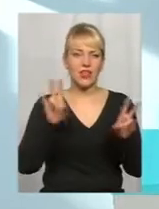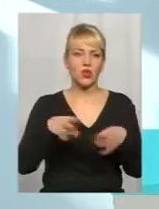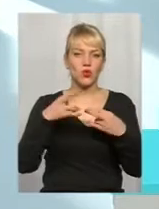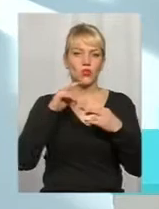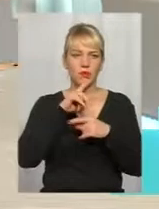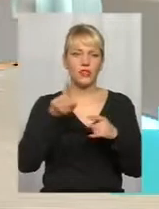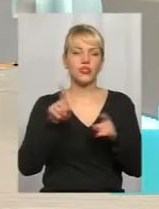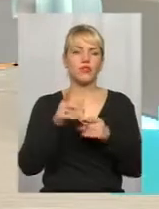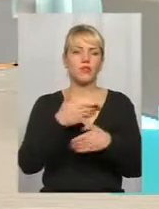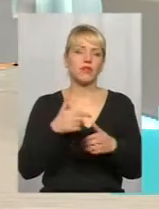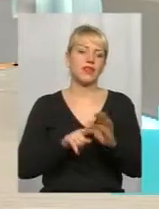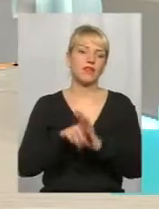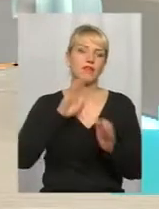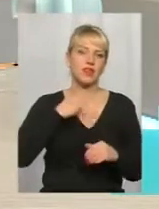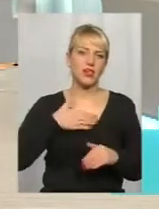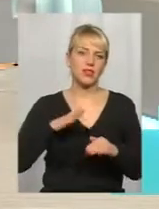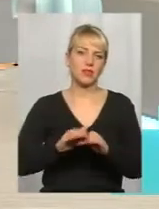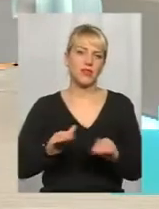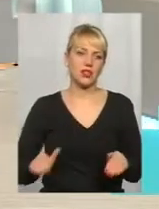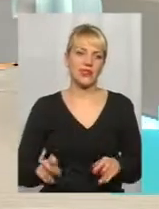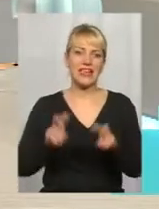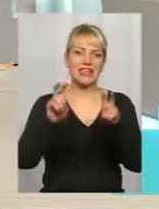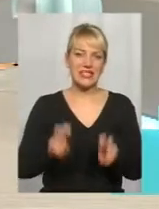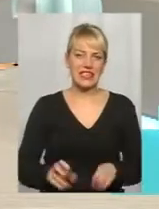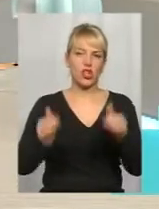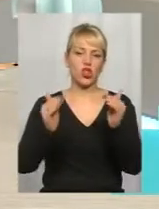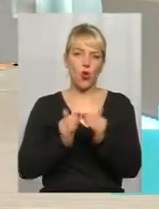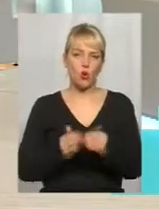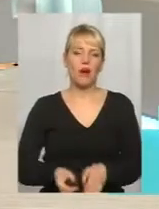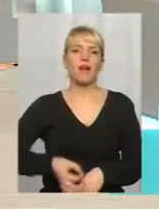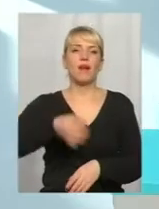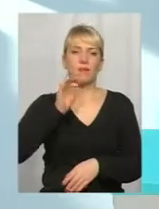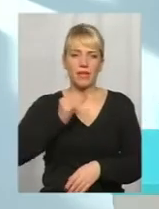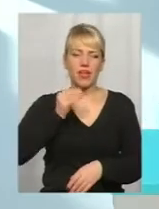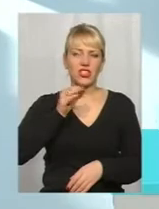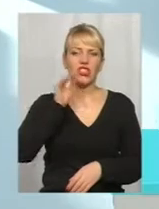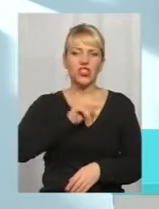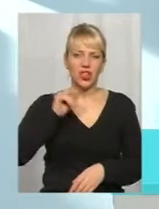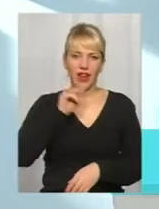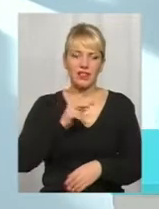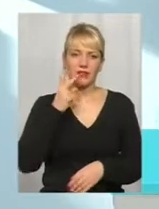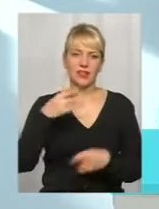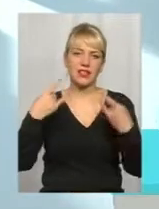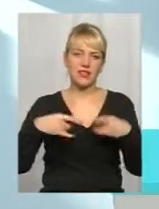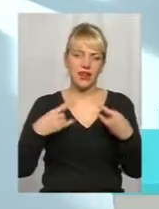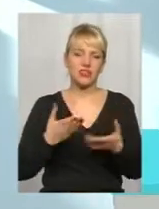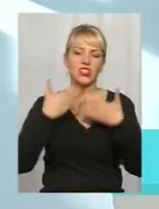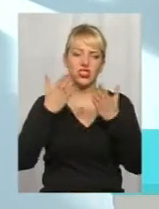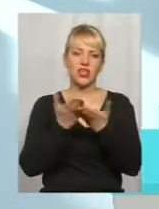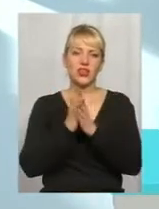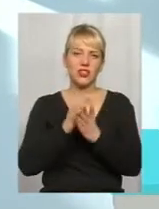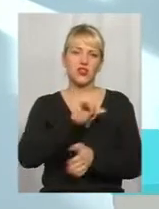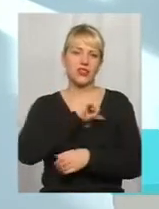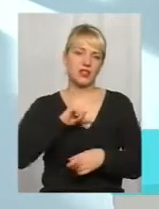починали в нашому детстві. Сиди дома, пей чай, смотри телевізор, читай книгу і выздоравлювай сам. Ми к цьому